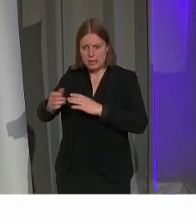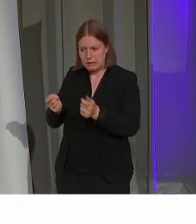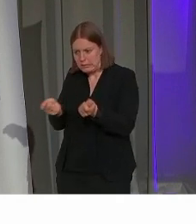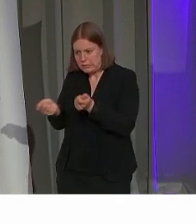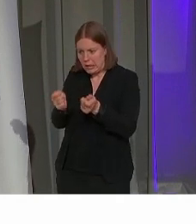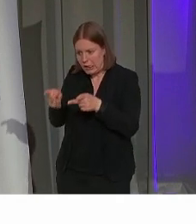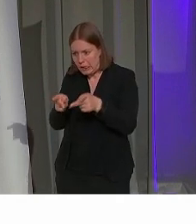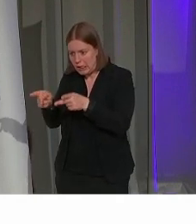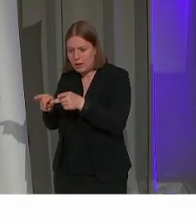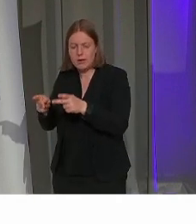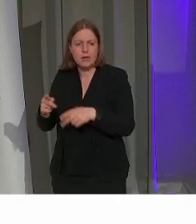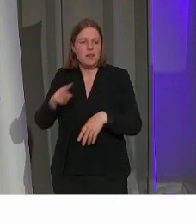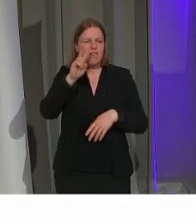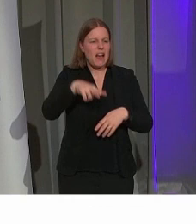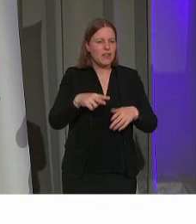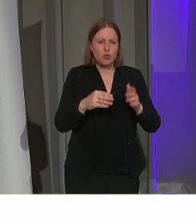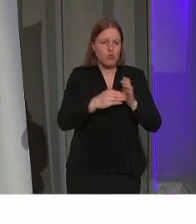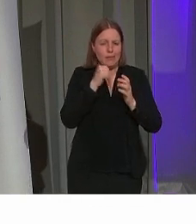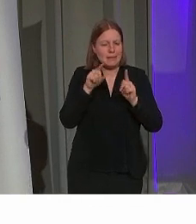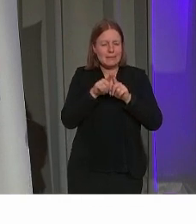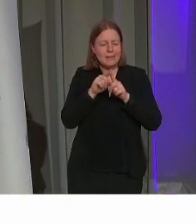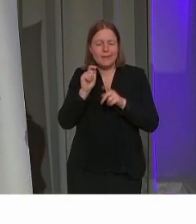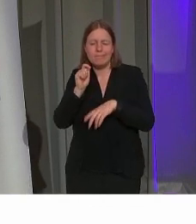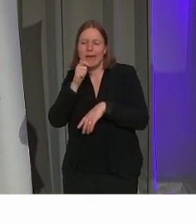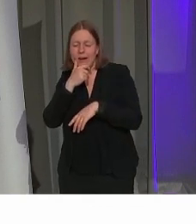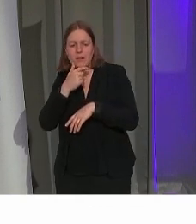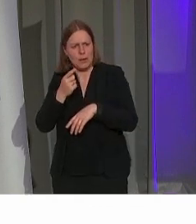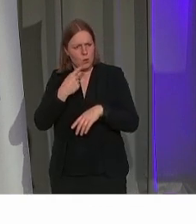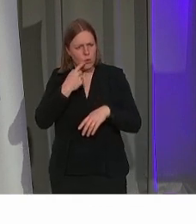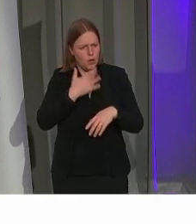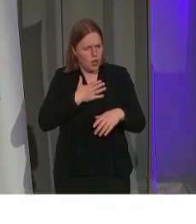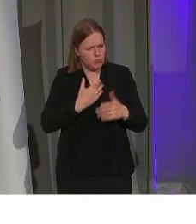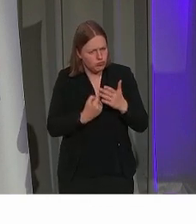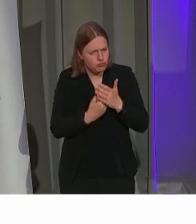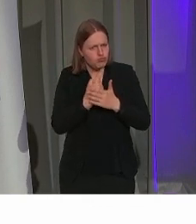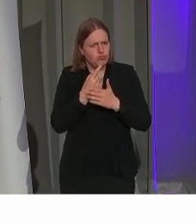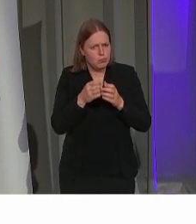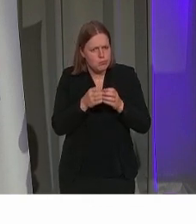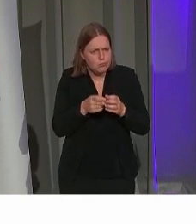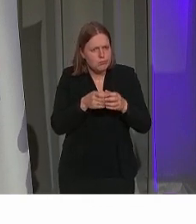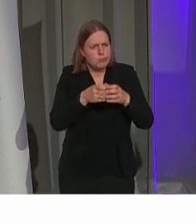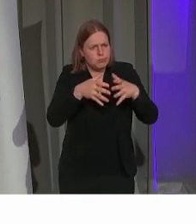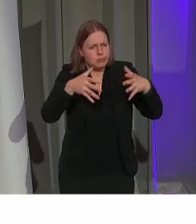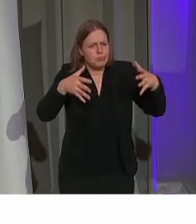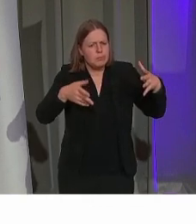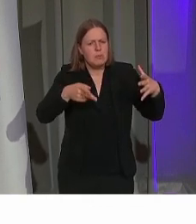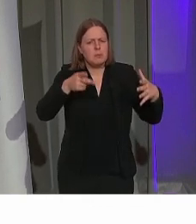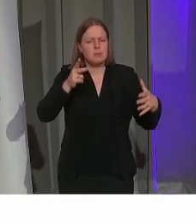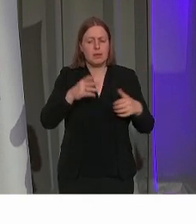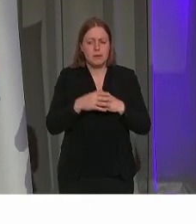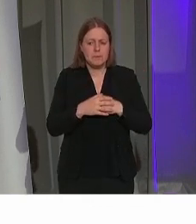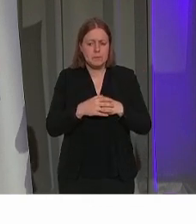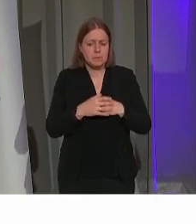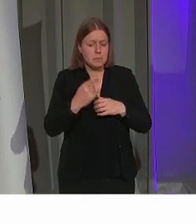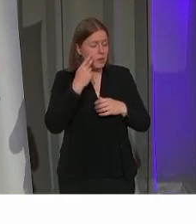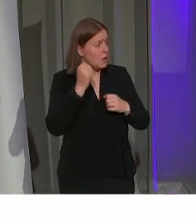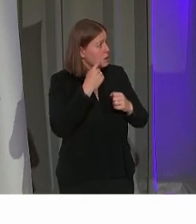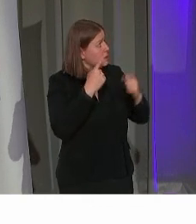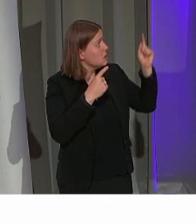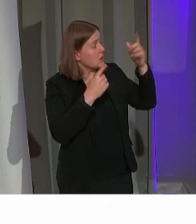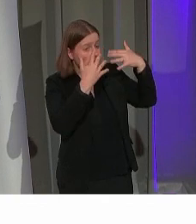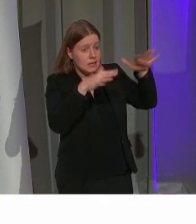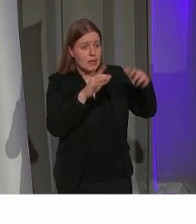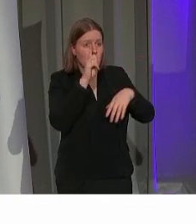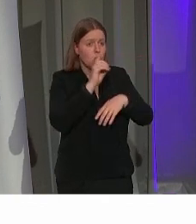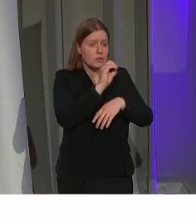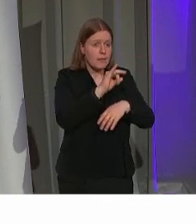Daar zijn we nog niet, maar we zijn best ambitieus om daar naartoe te groeien. En we zien hier op zich, we zitten aan de kust in